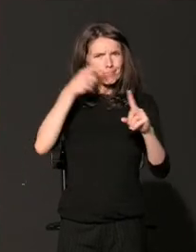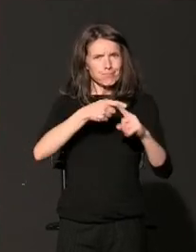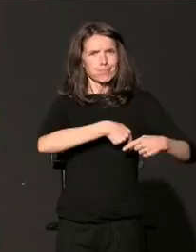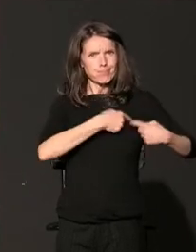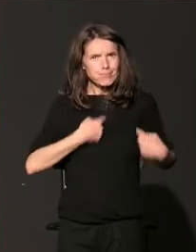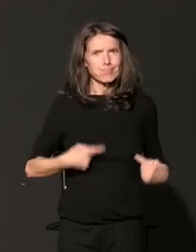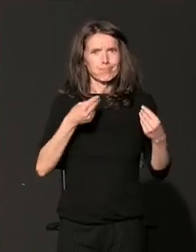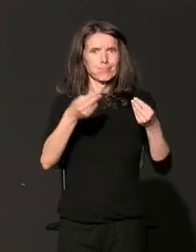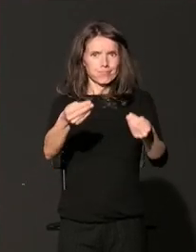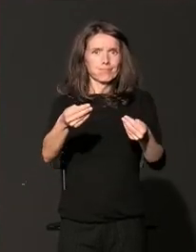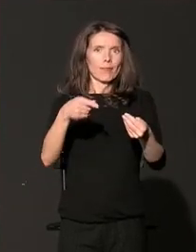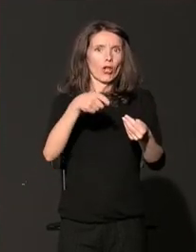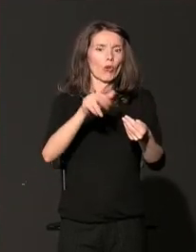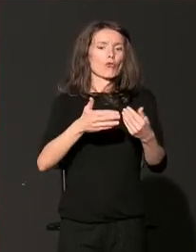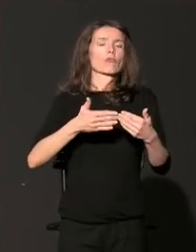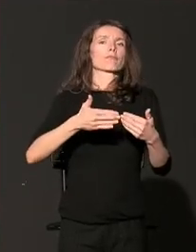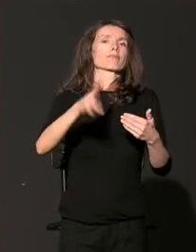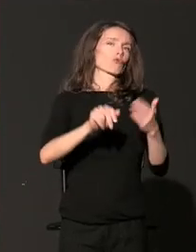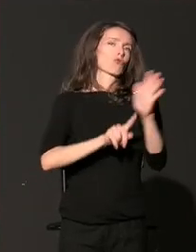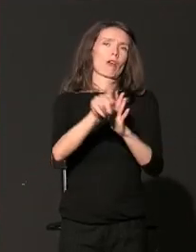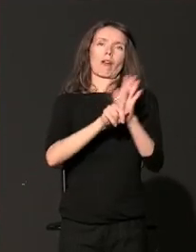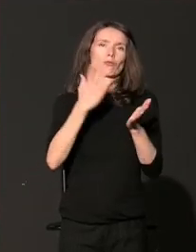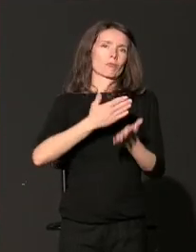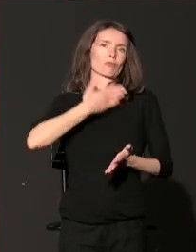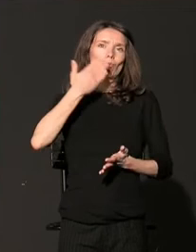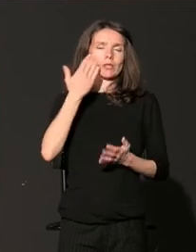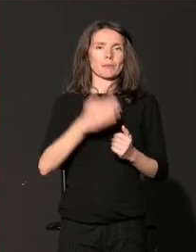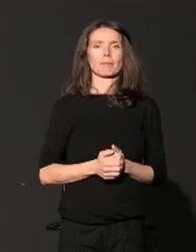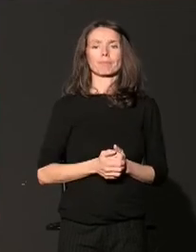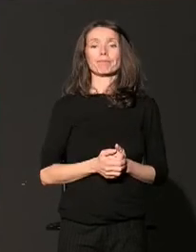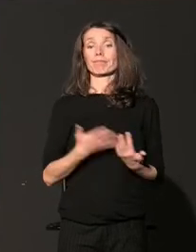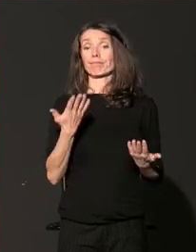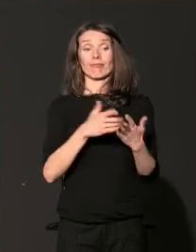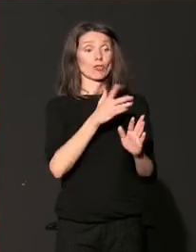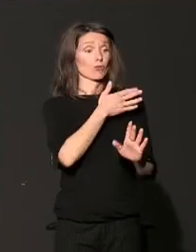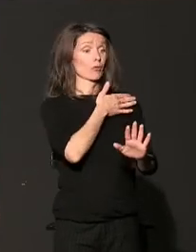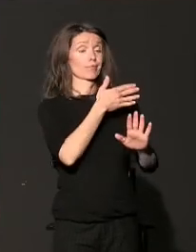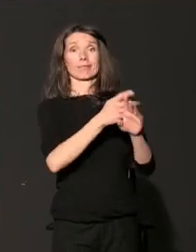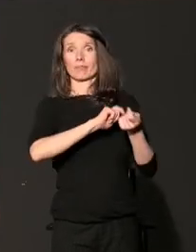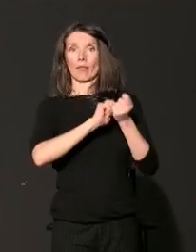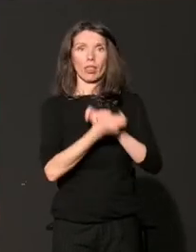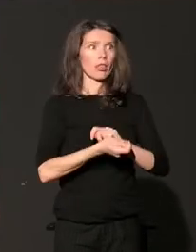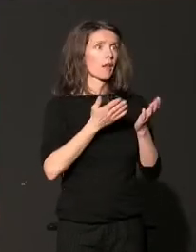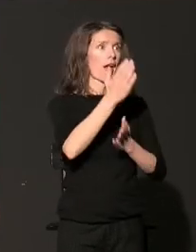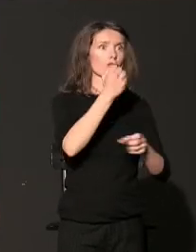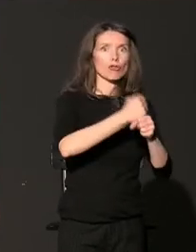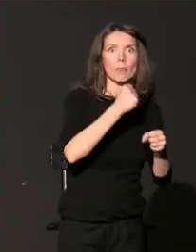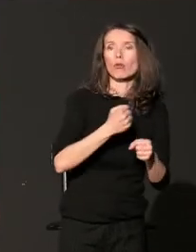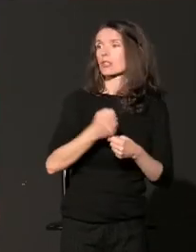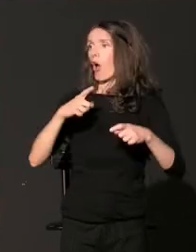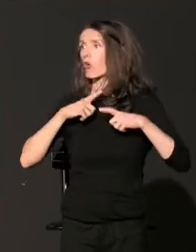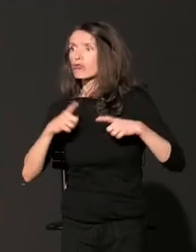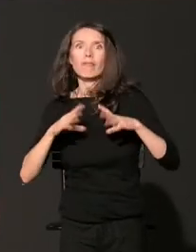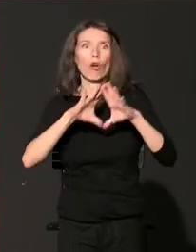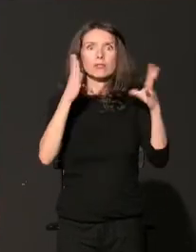budućih uspeha. Kao što smo morali da prilagodimo svoje poslovanje, lični razvoj, način života na ovom kontekstu i